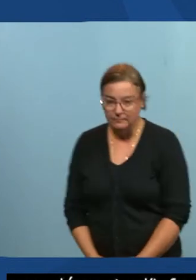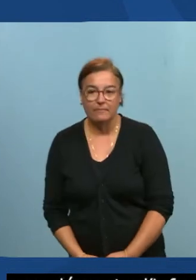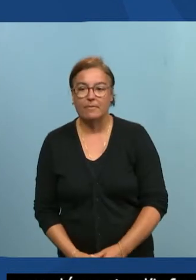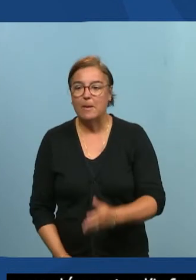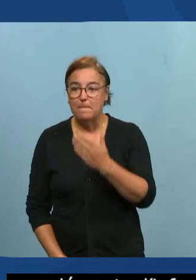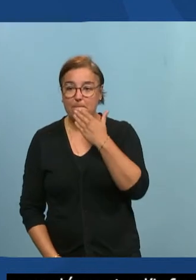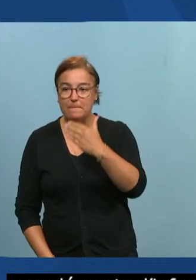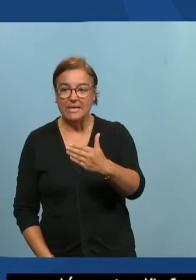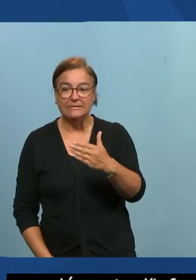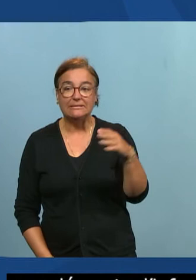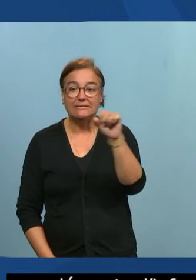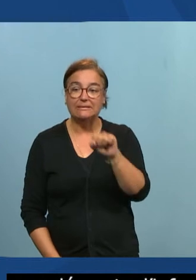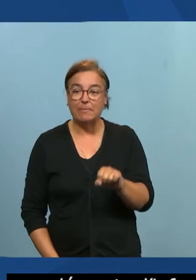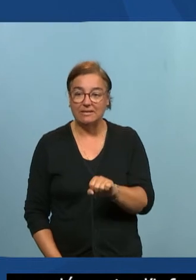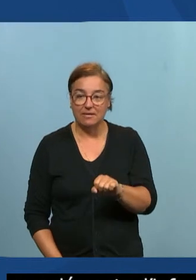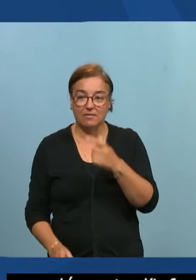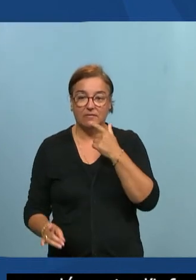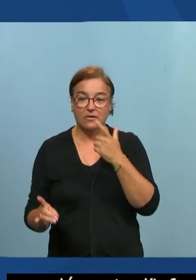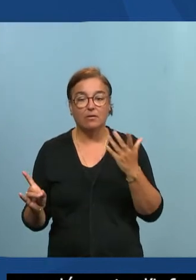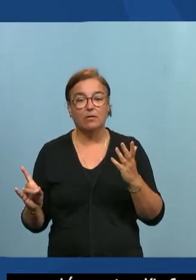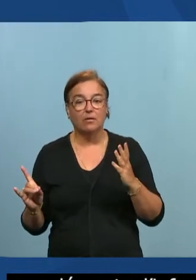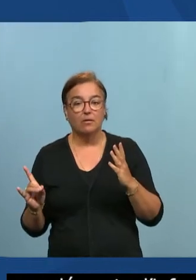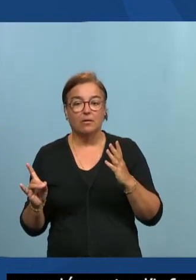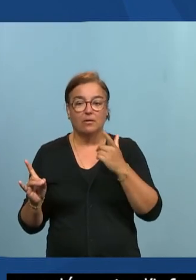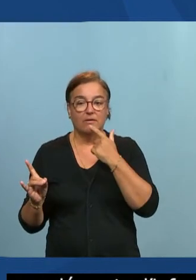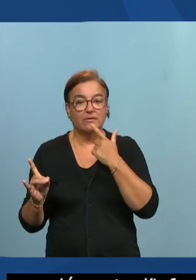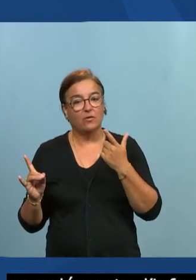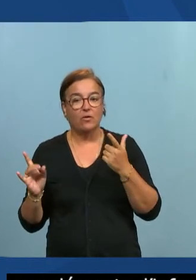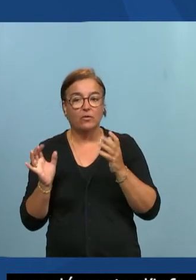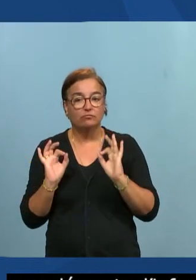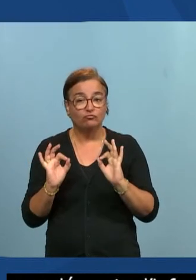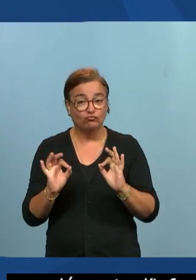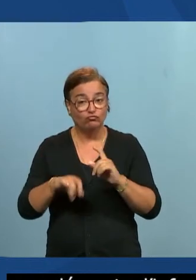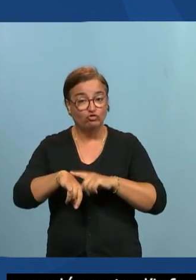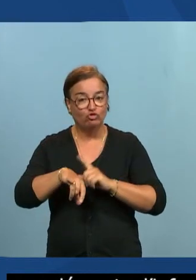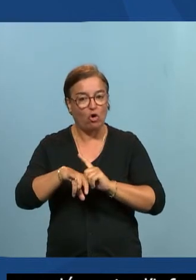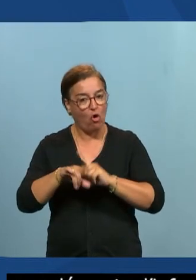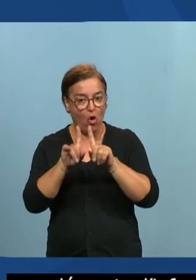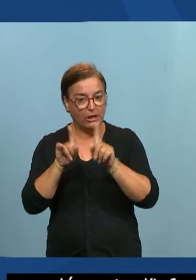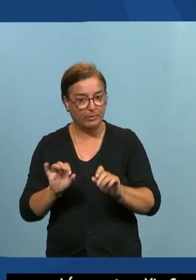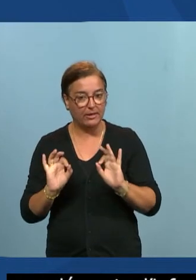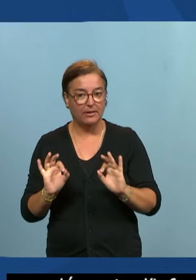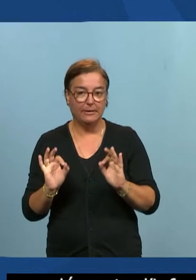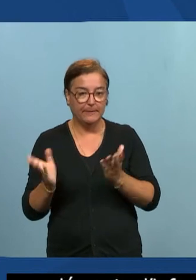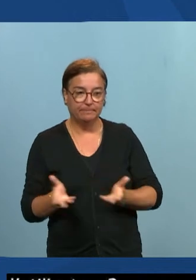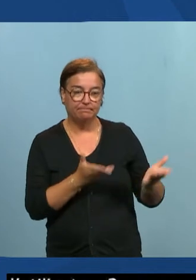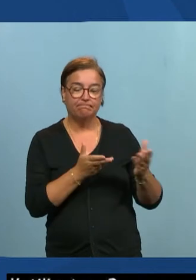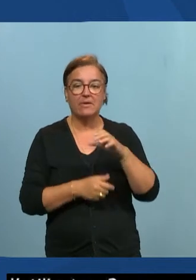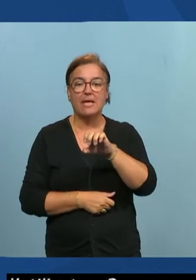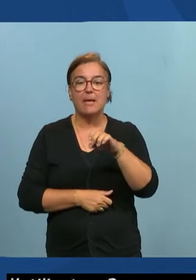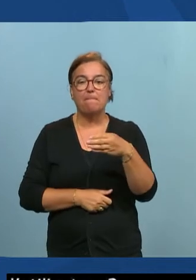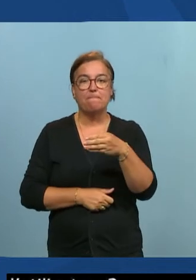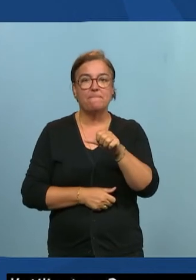presque dans les temps mais je raccourcirai mon intervention et donc on va laisser la parole tout de suite à Emmanuel